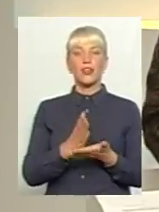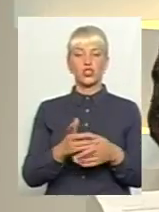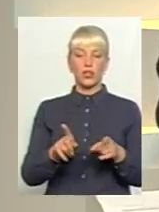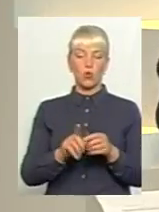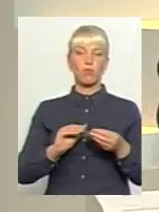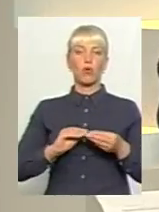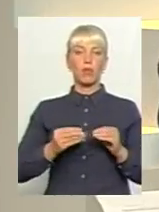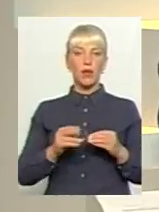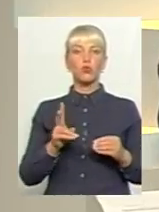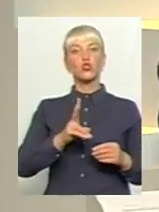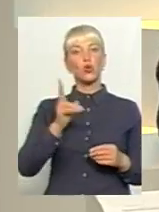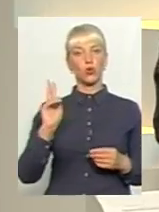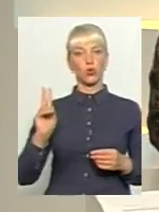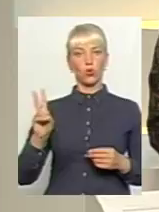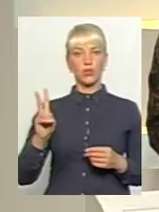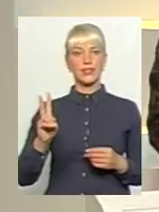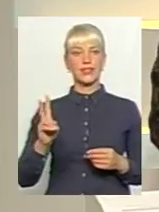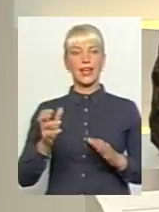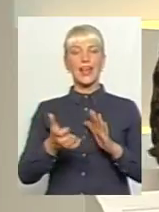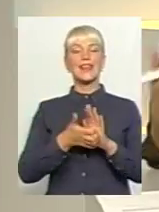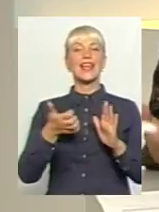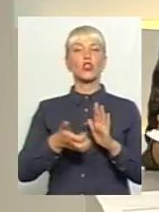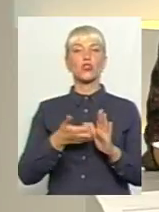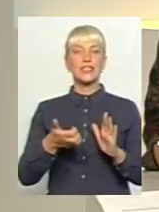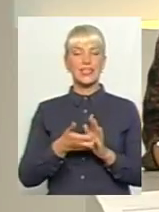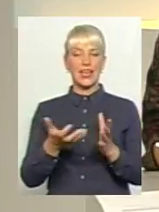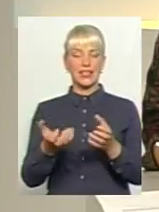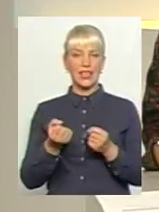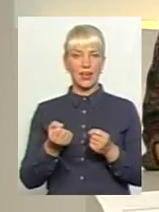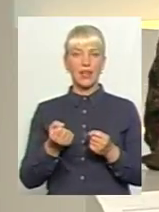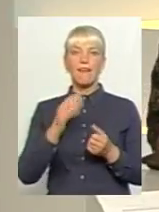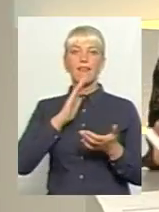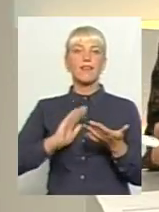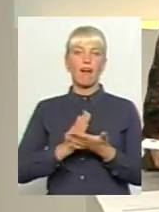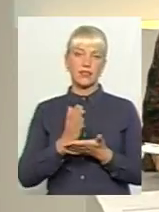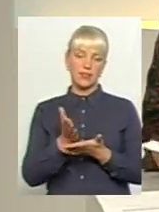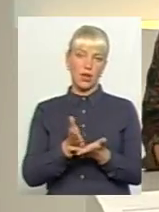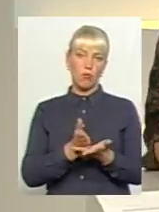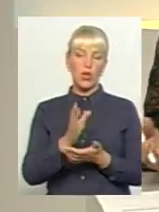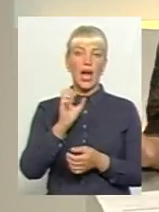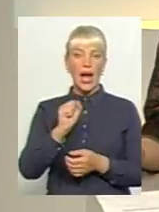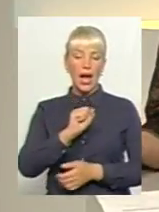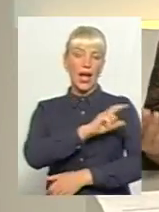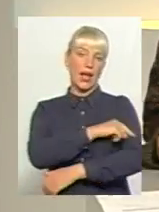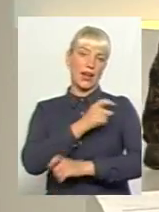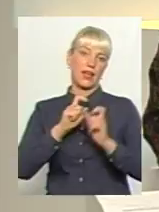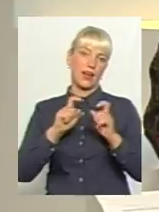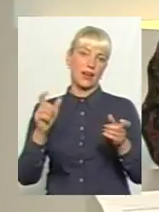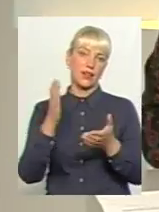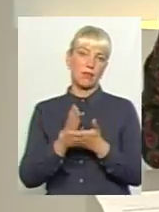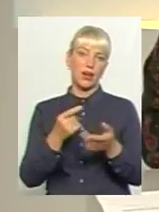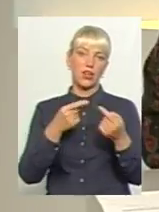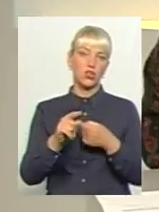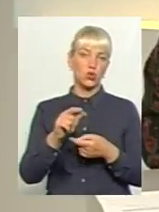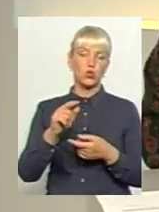проблему, що хтось не отримує якісні послуги, але все ж таки лікарня має іншу